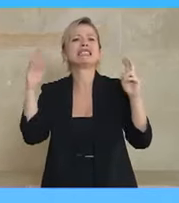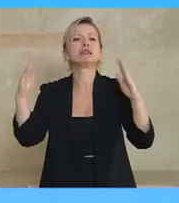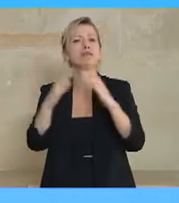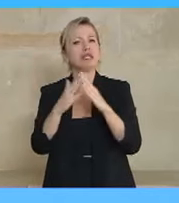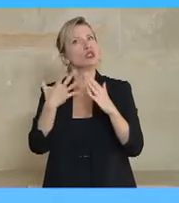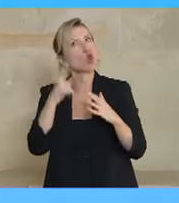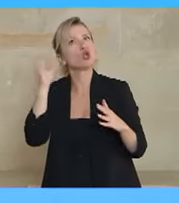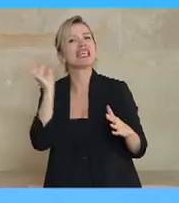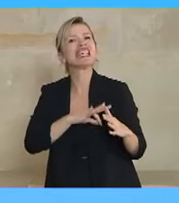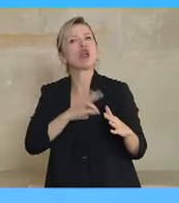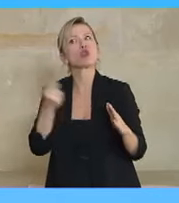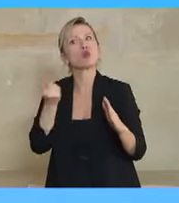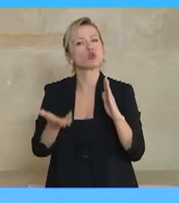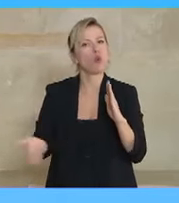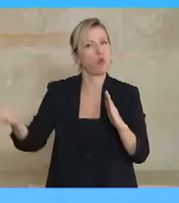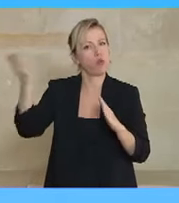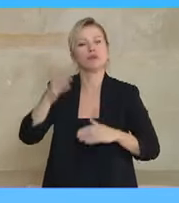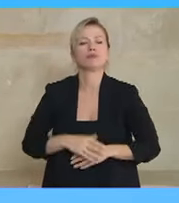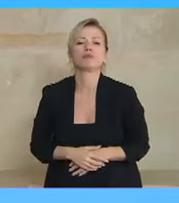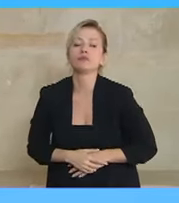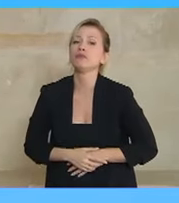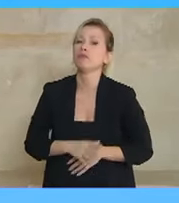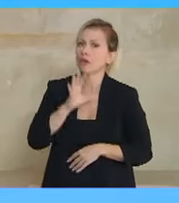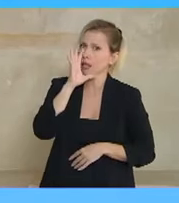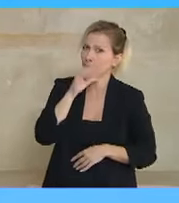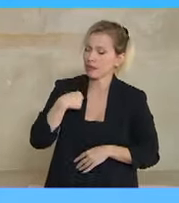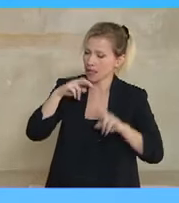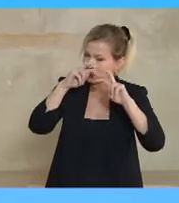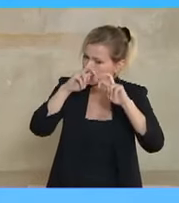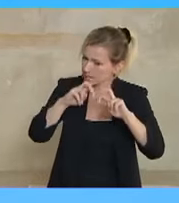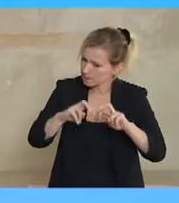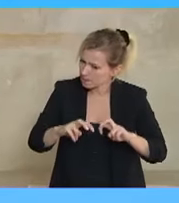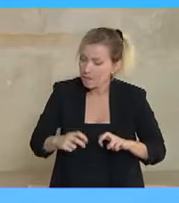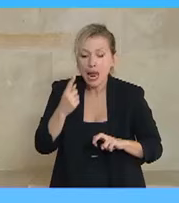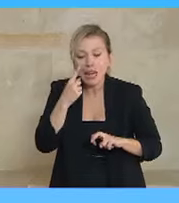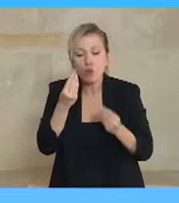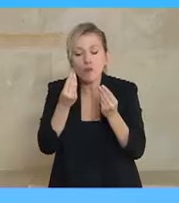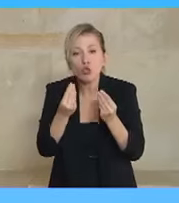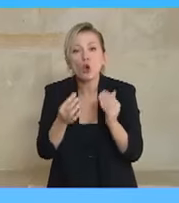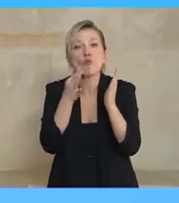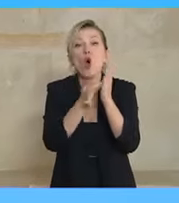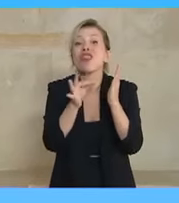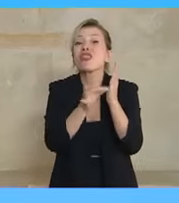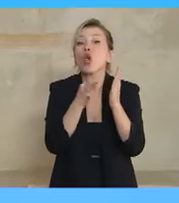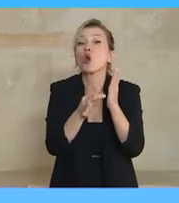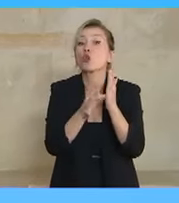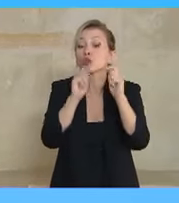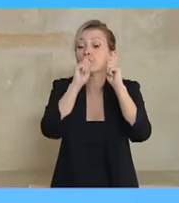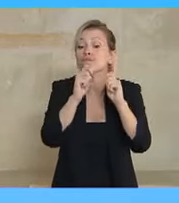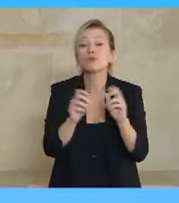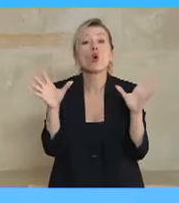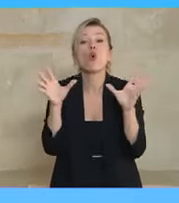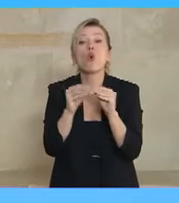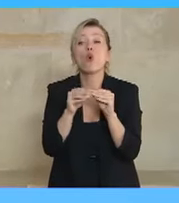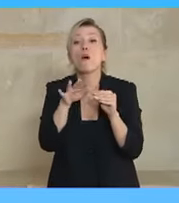Τέλος, για τον RBMB έχουμε πει ότι μελετούμε συμπληρωματικές παρεμβάσεις για τις περιοχές εκείνες, όπου